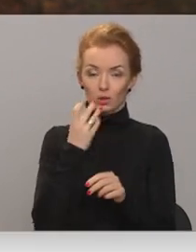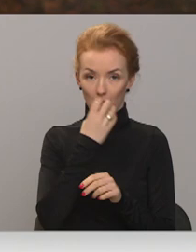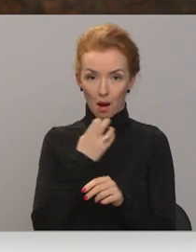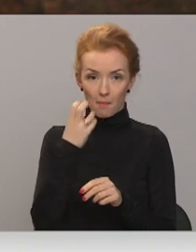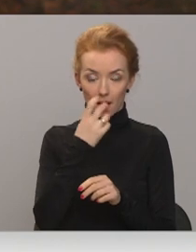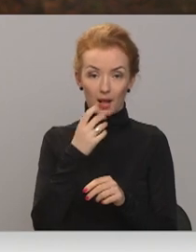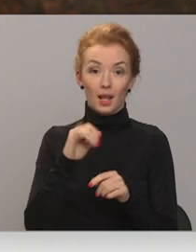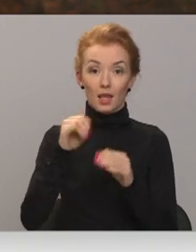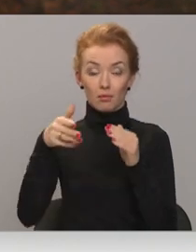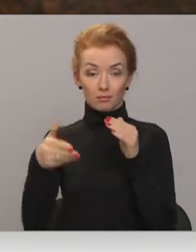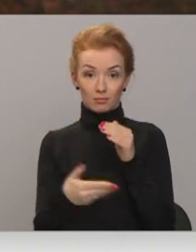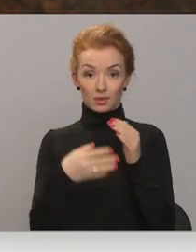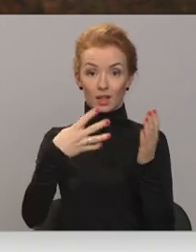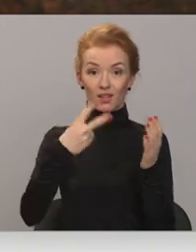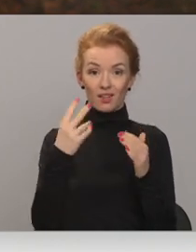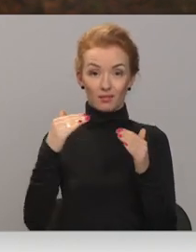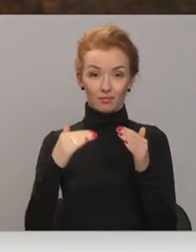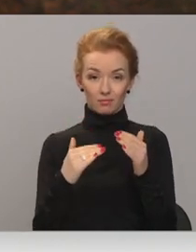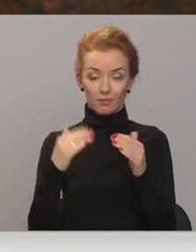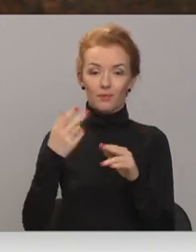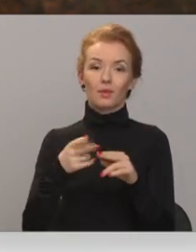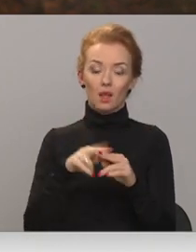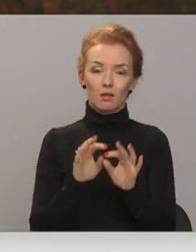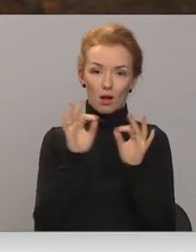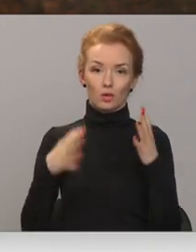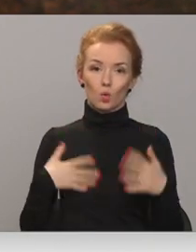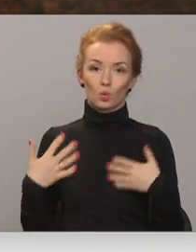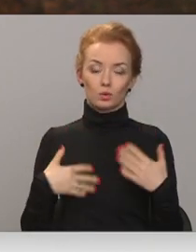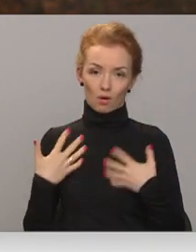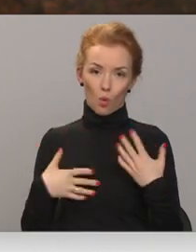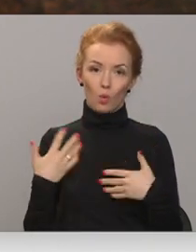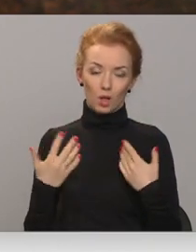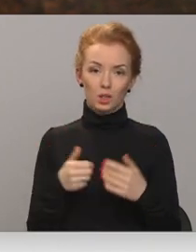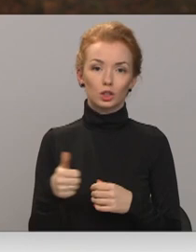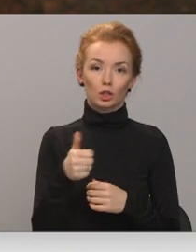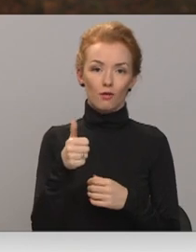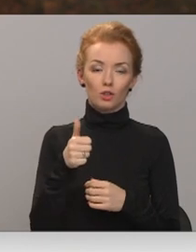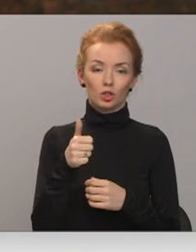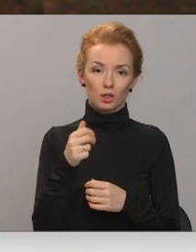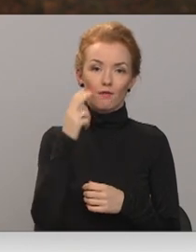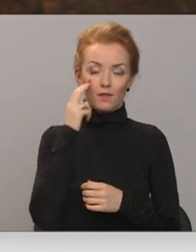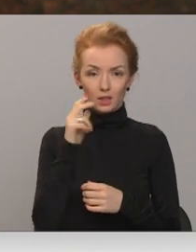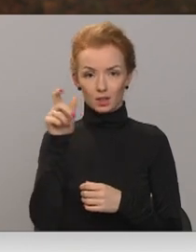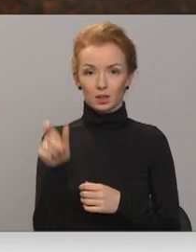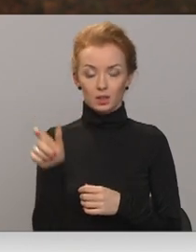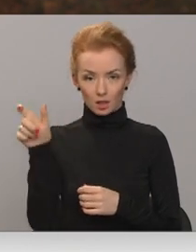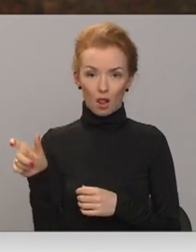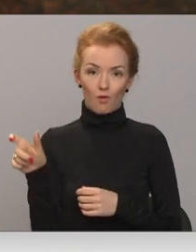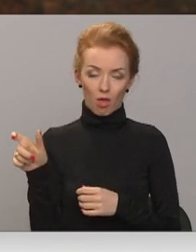92, tad jāuztraucās būtu. Sevišķi vecāku gadu gājumu